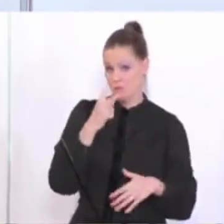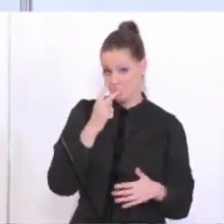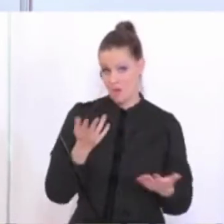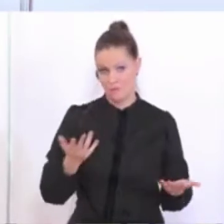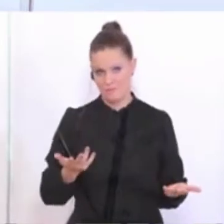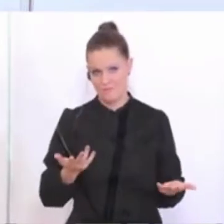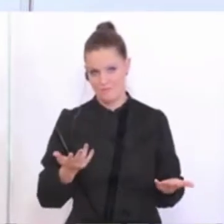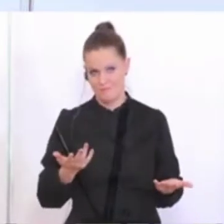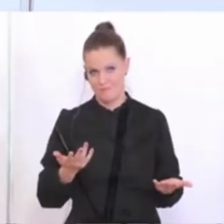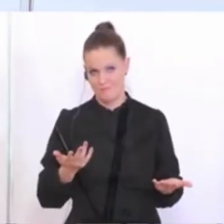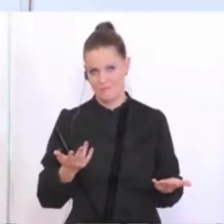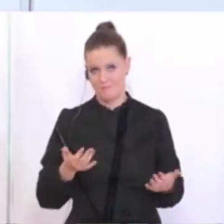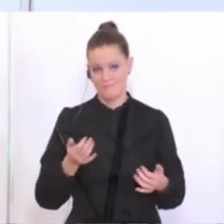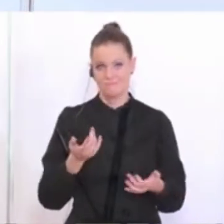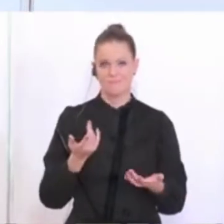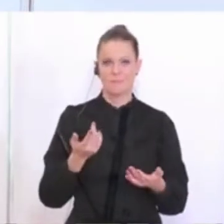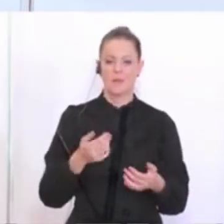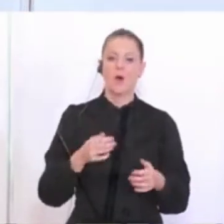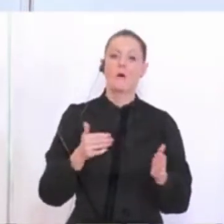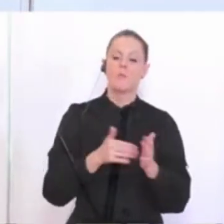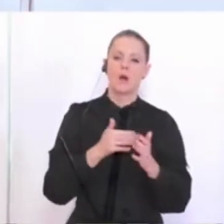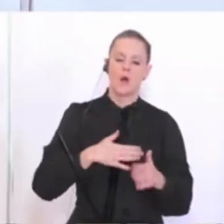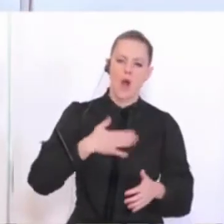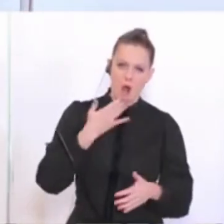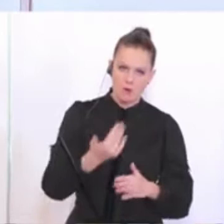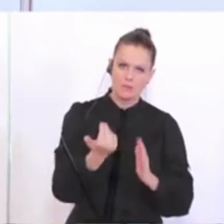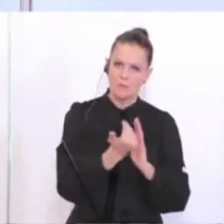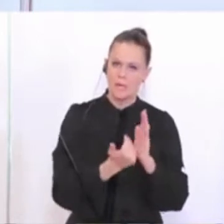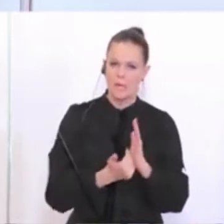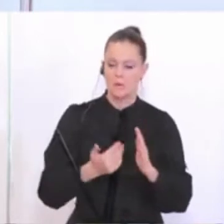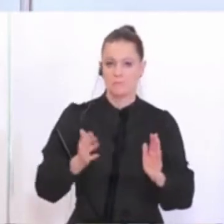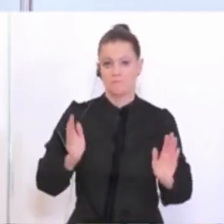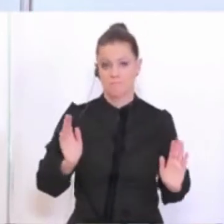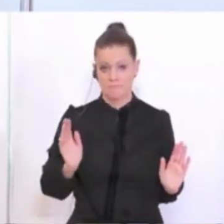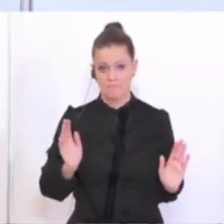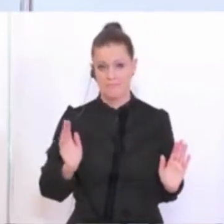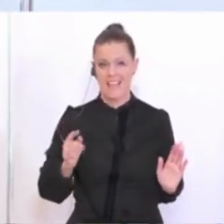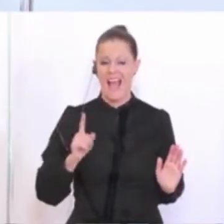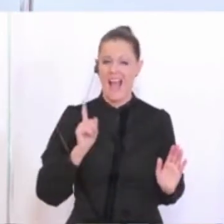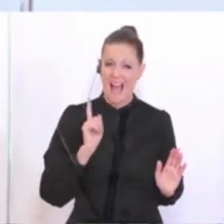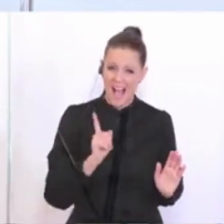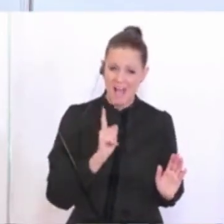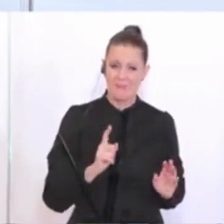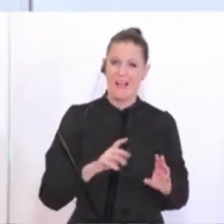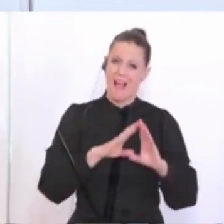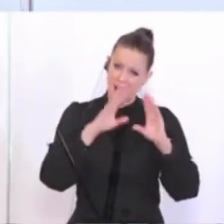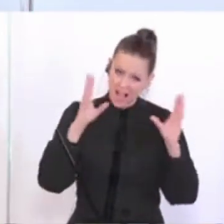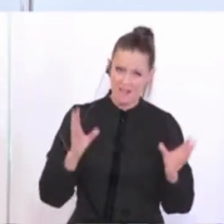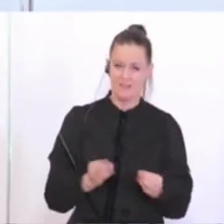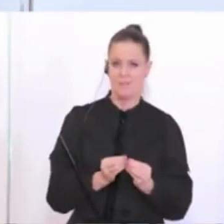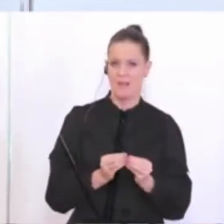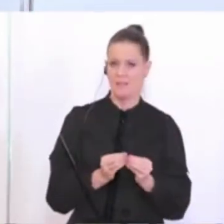Wenn da oder dort eine Ausnahmegenehmigung gebraucht werden würde, würde ich da nicht vorgreifen. Nur im Prinzip im Prinzip